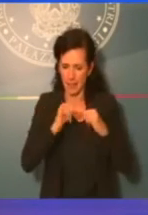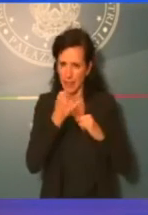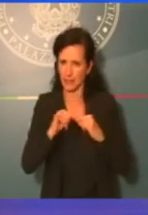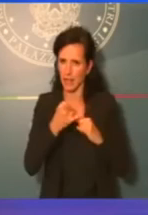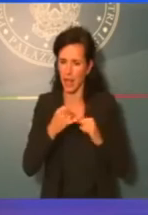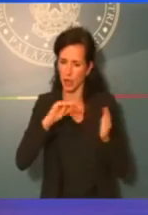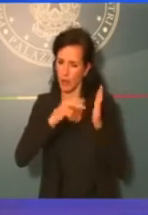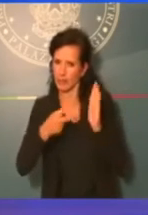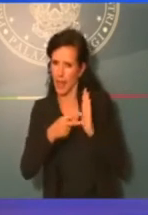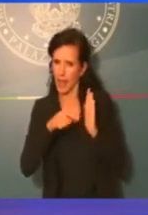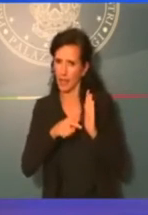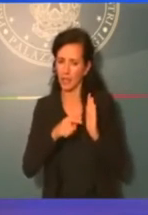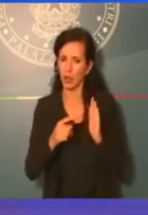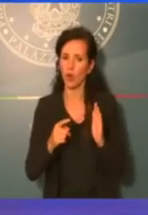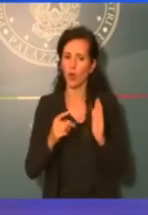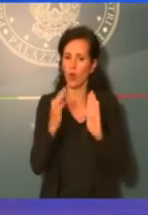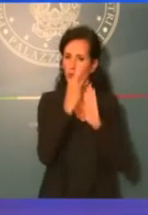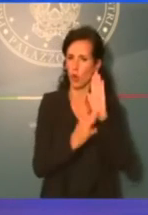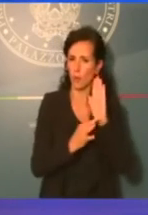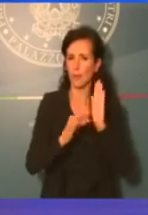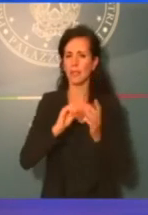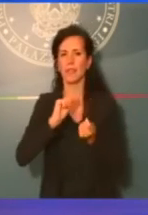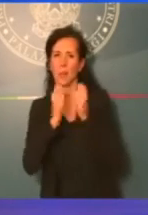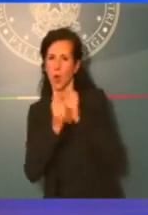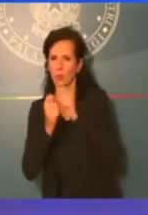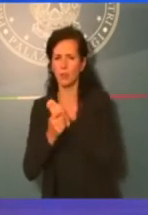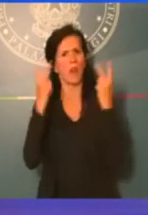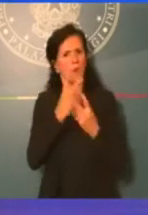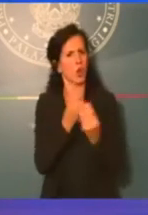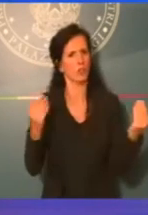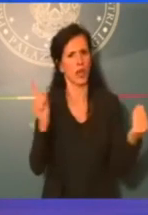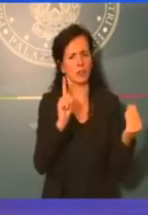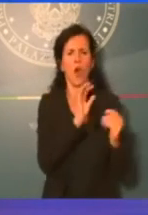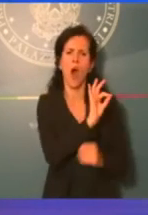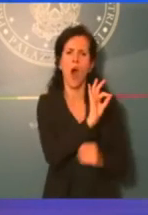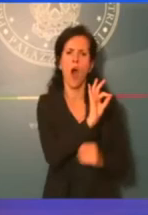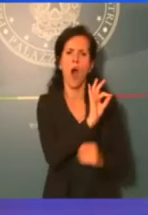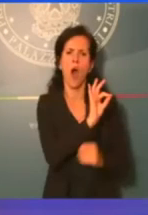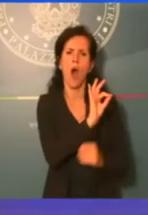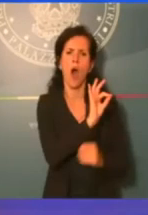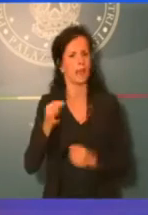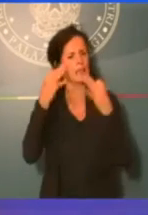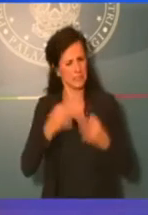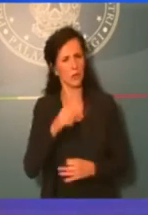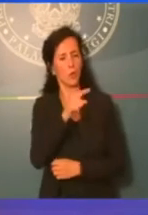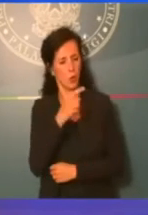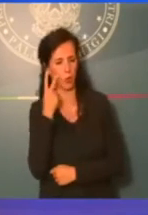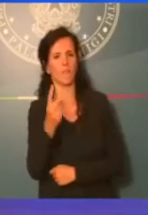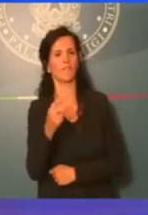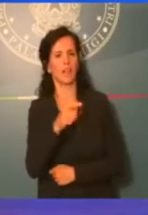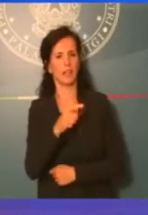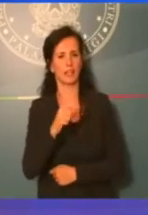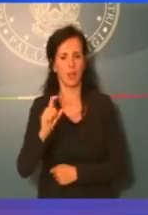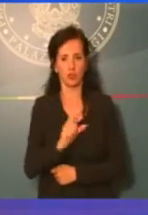questi nuovi interventi normativi di queste modifiche, che non sono tante, ce ne sono alcune. Vedrà che in capo a qualche giorno ne